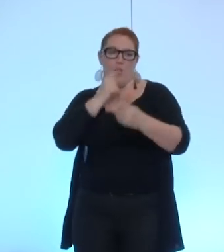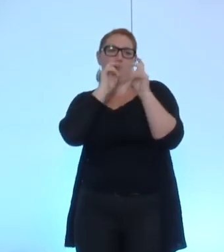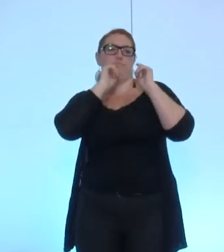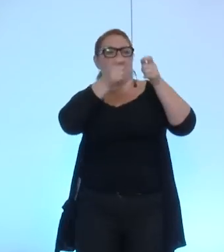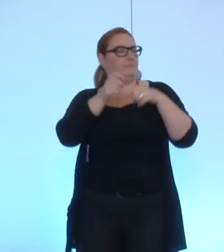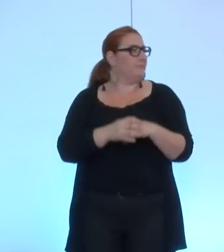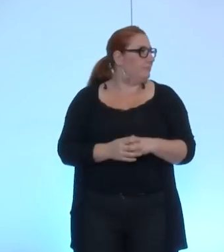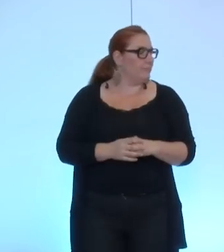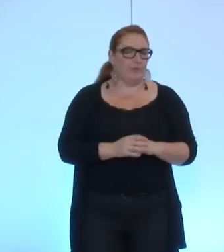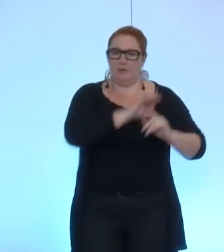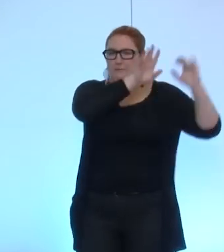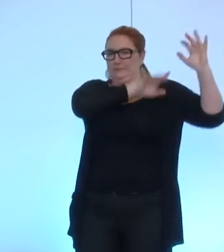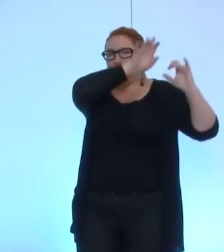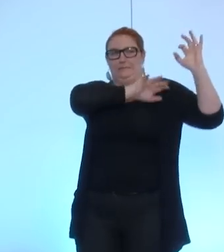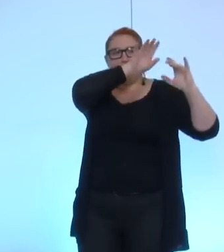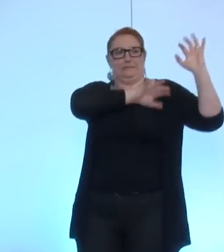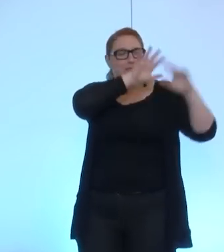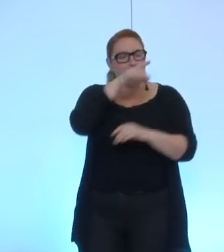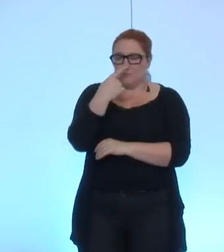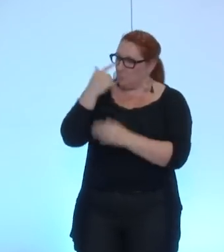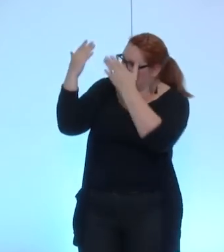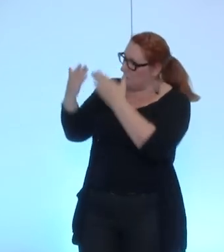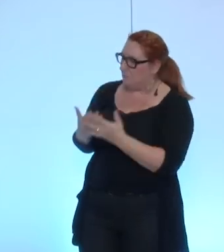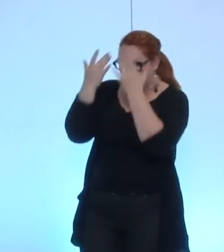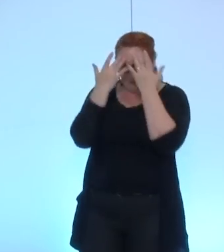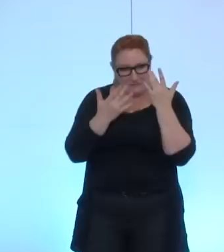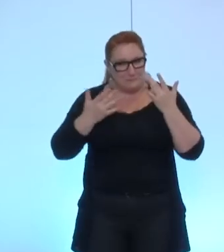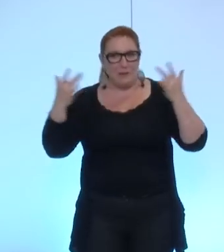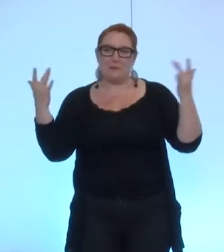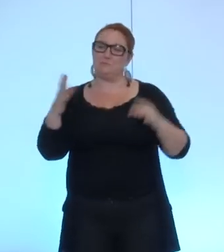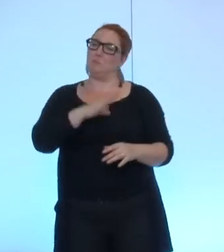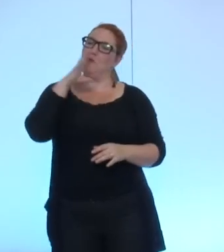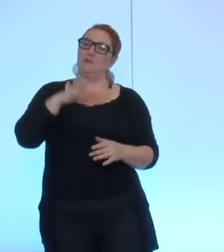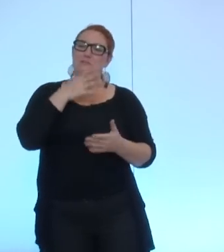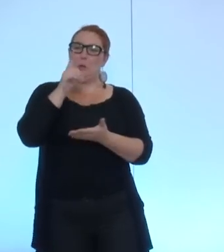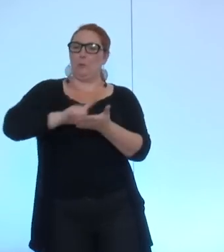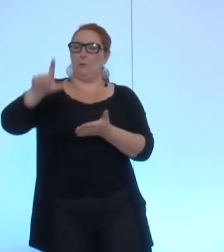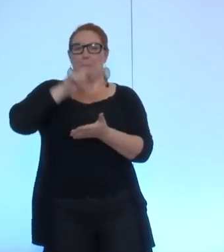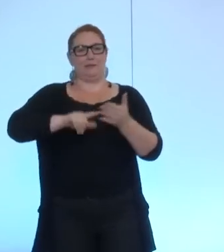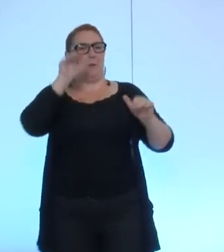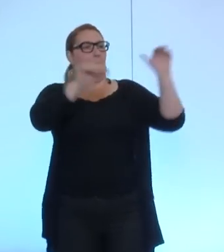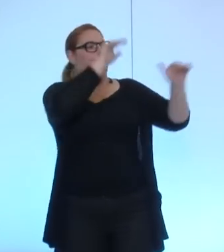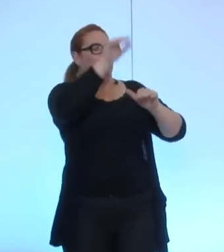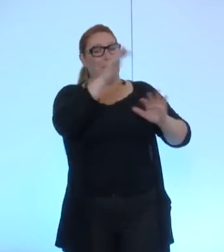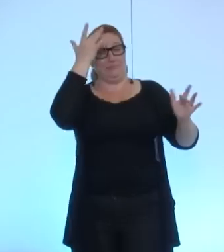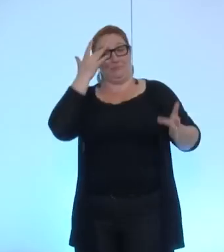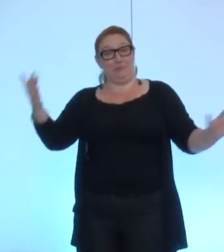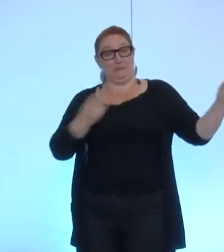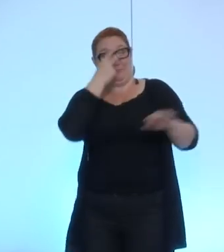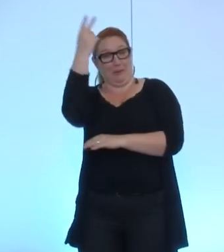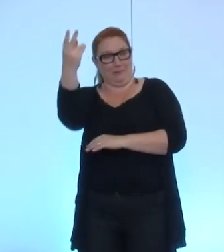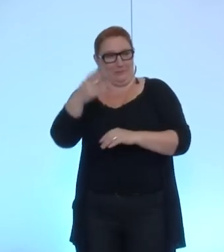On sent l'expérience de la professeure de lettres dans cet appel. Pardon.